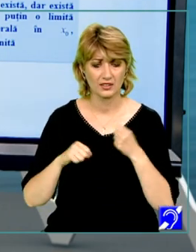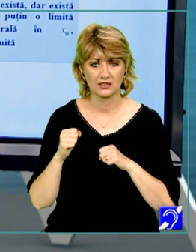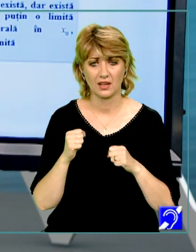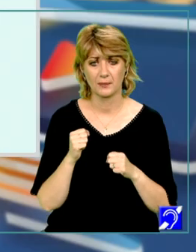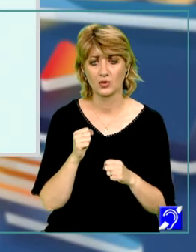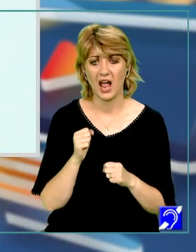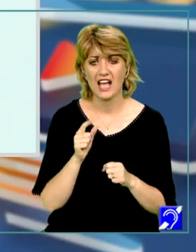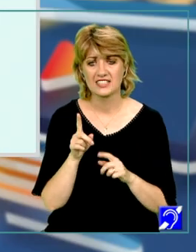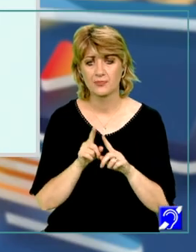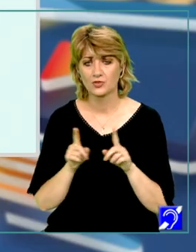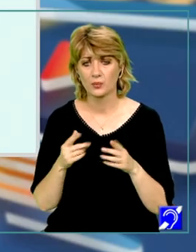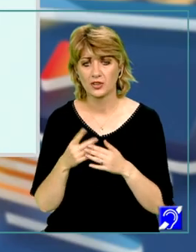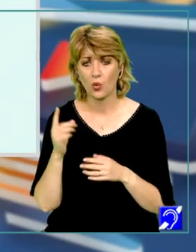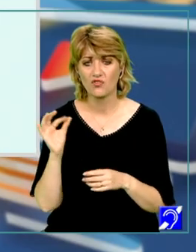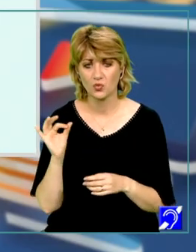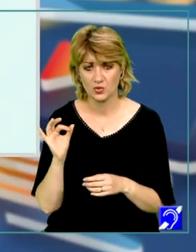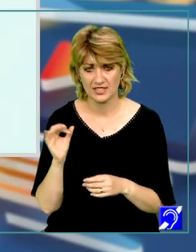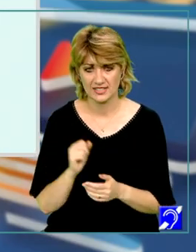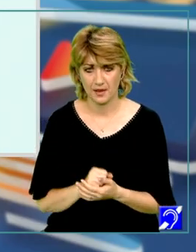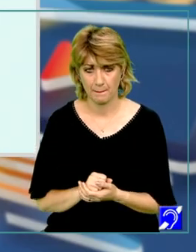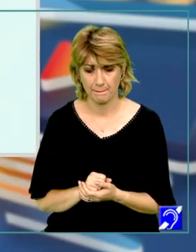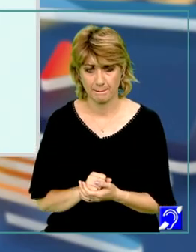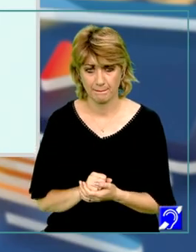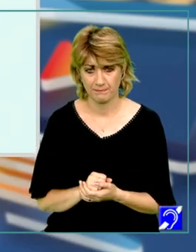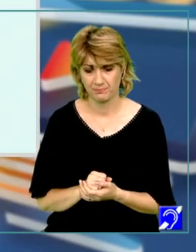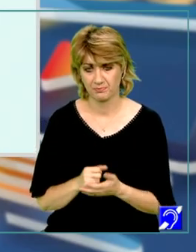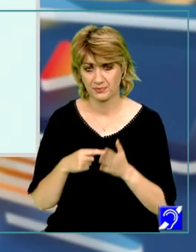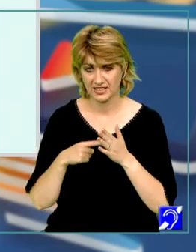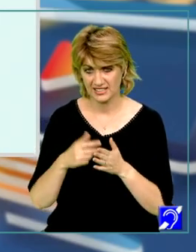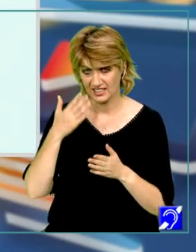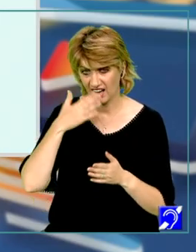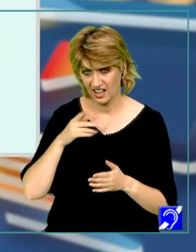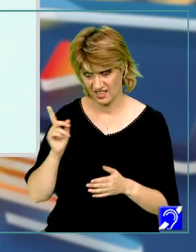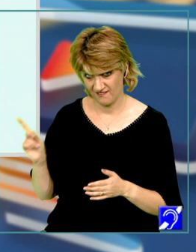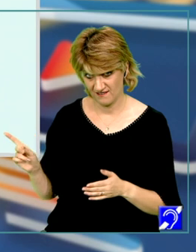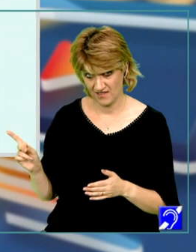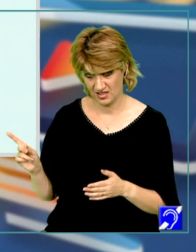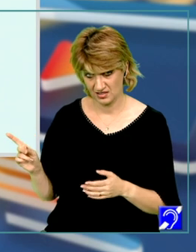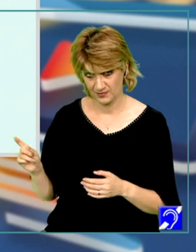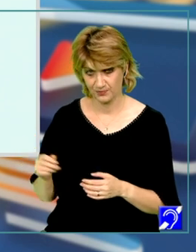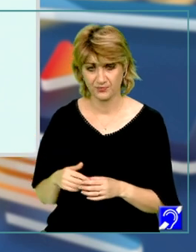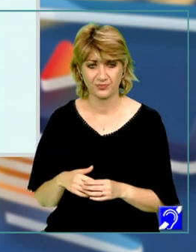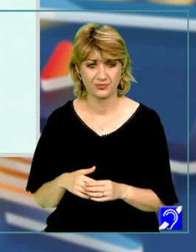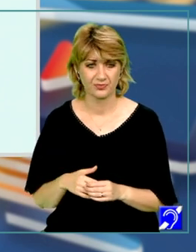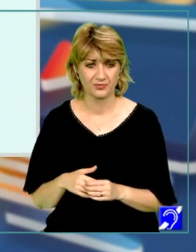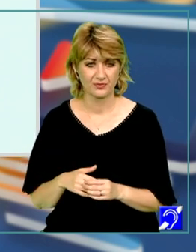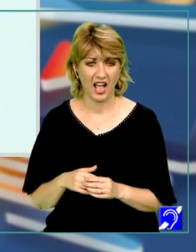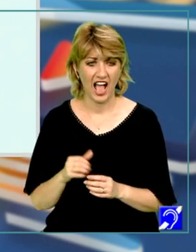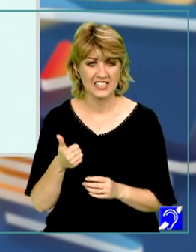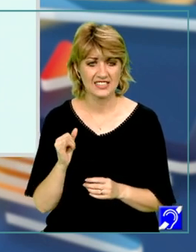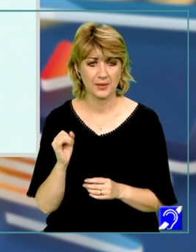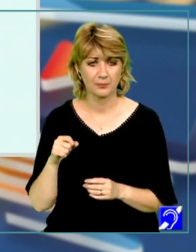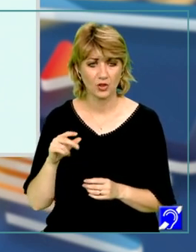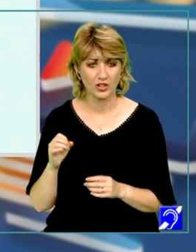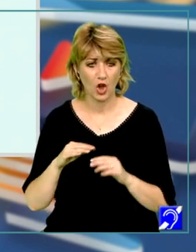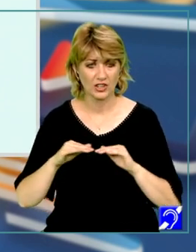funcție. Punctăm din prezentarea de față faptul că putem vorbi de asimptote orizontale, putem